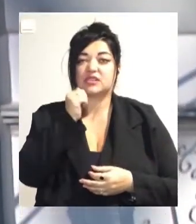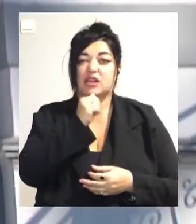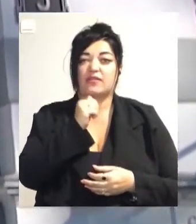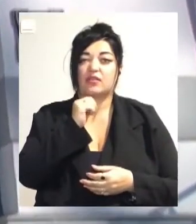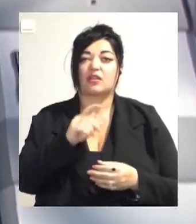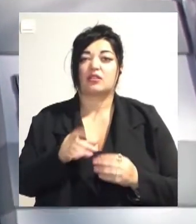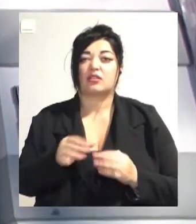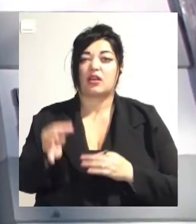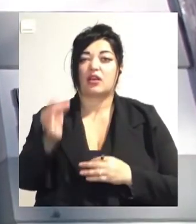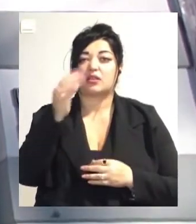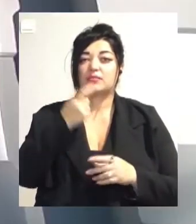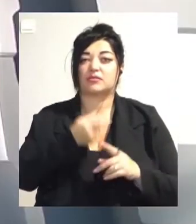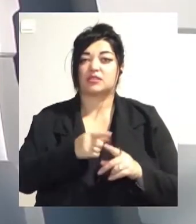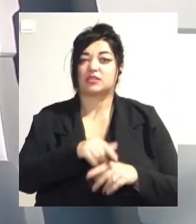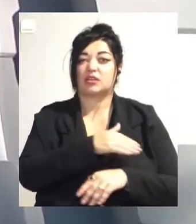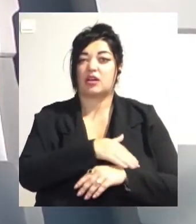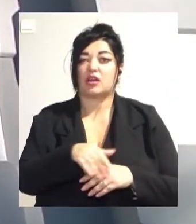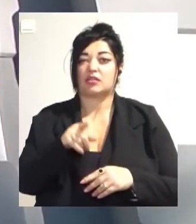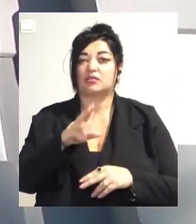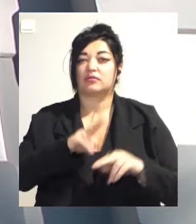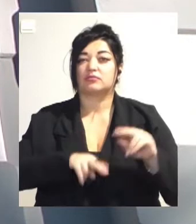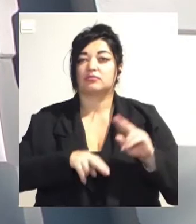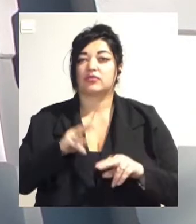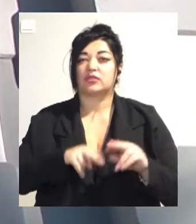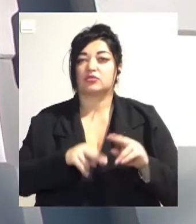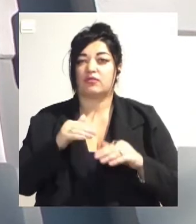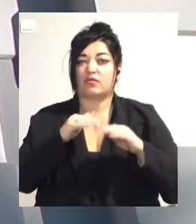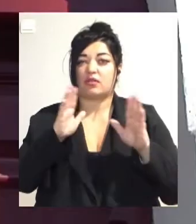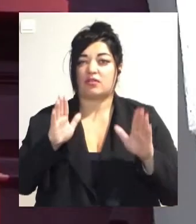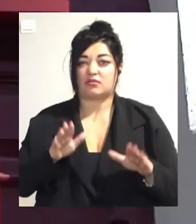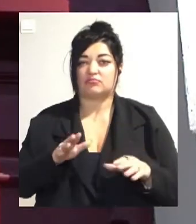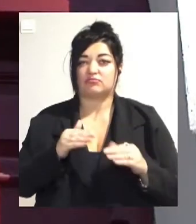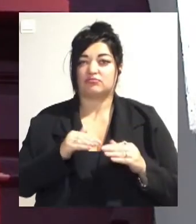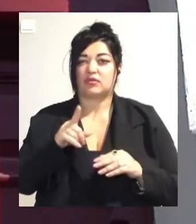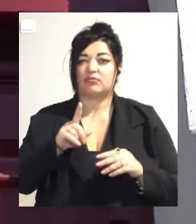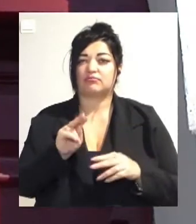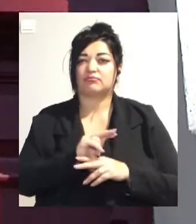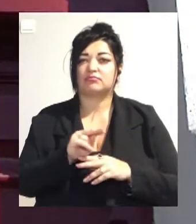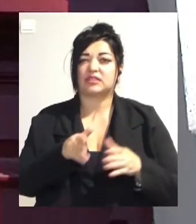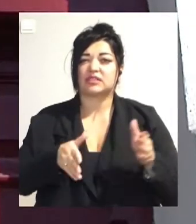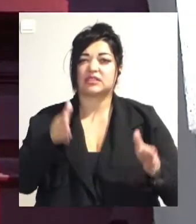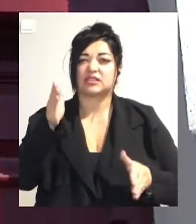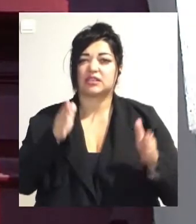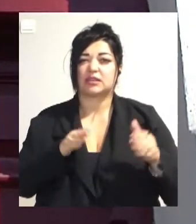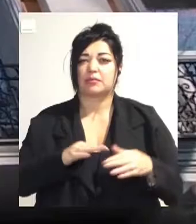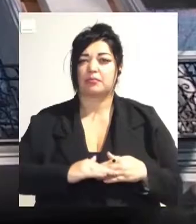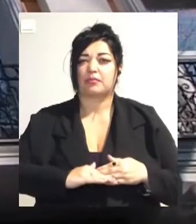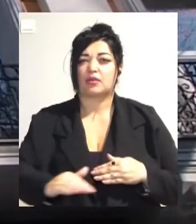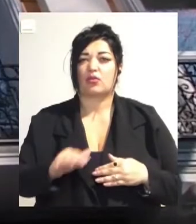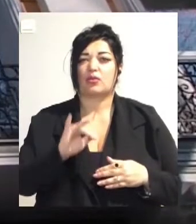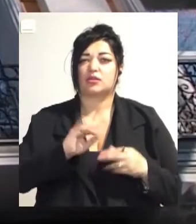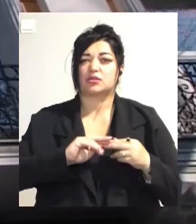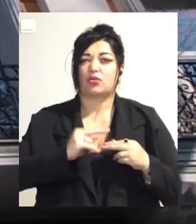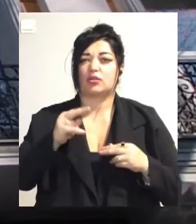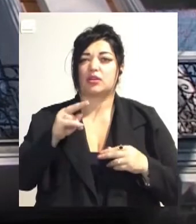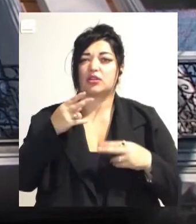відреставрували парадний вхід. Там облаштували та відновили стіни, підлогу та сходи, інженерні та електромережі. Про це